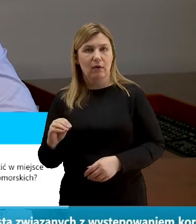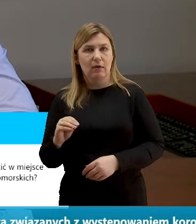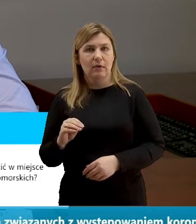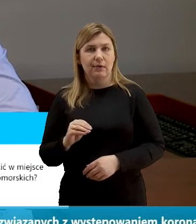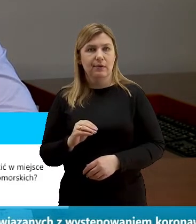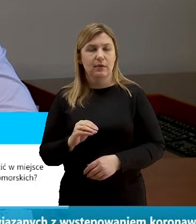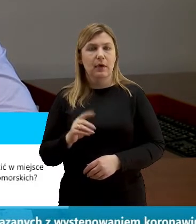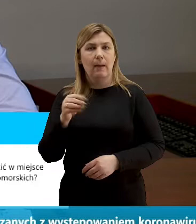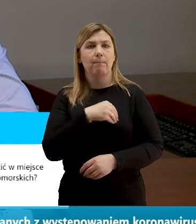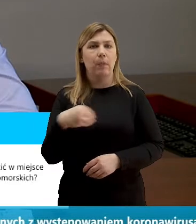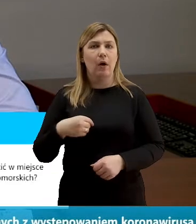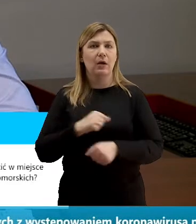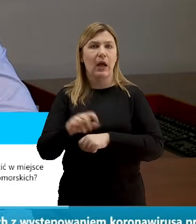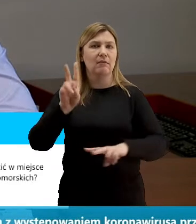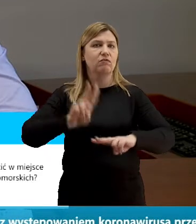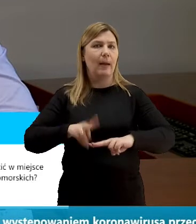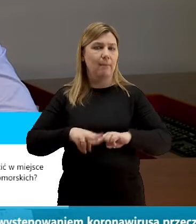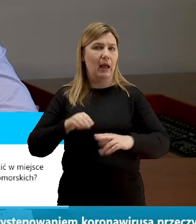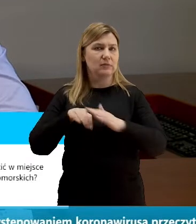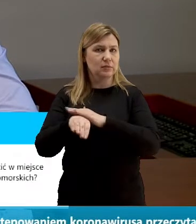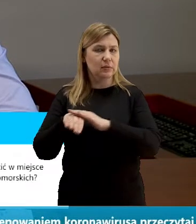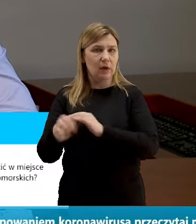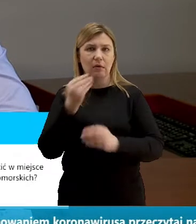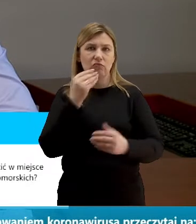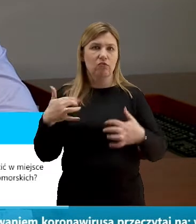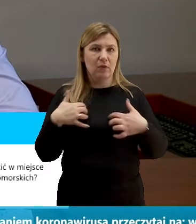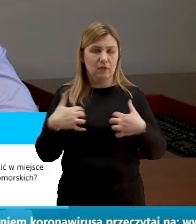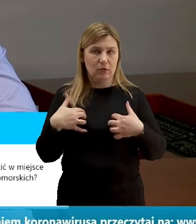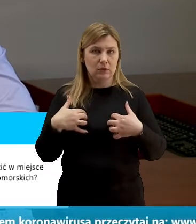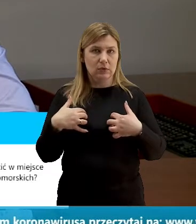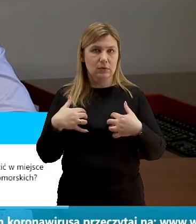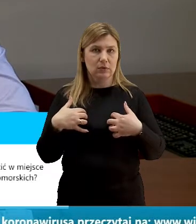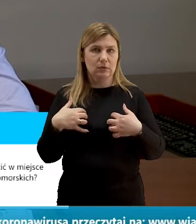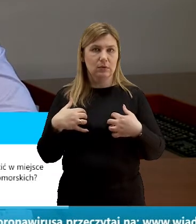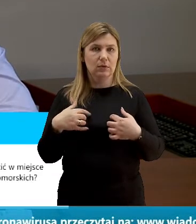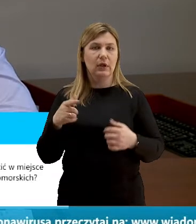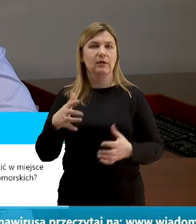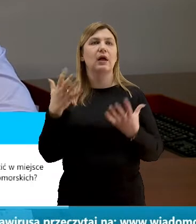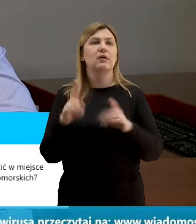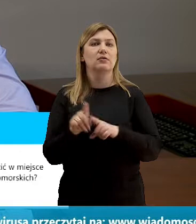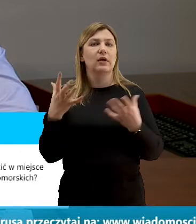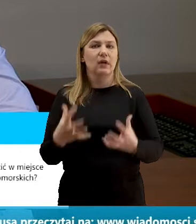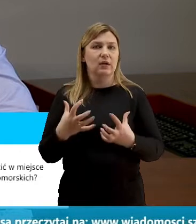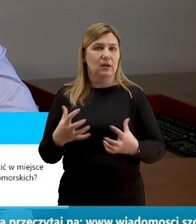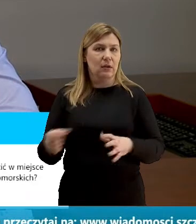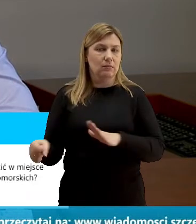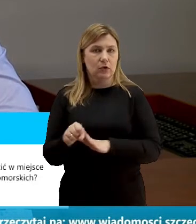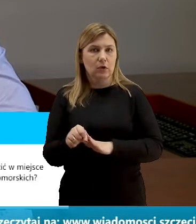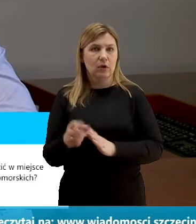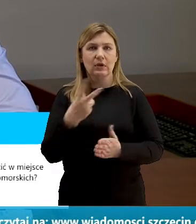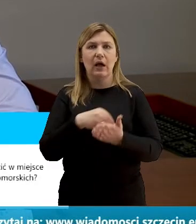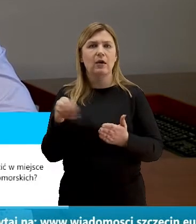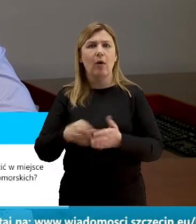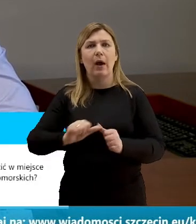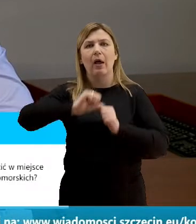Polsce znajdują się spore zapasy żywności i też zachęcam do nie robienia tych nadmiernych